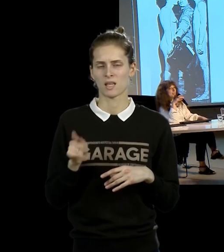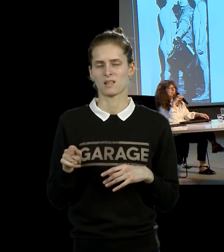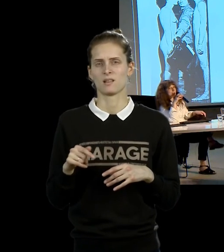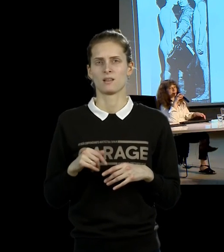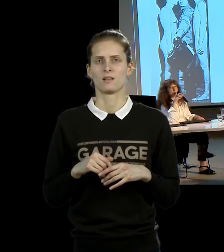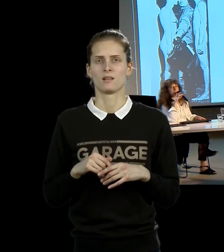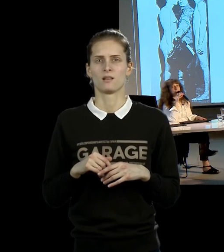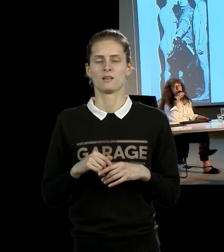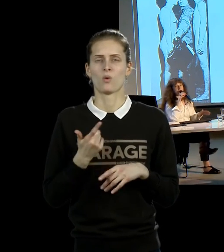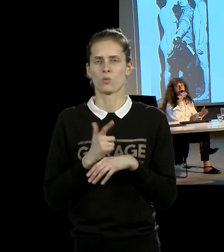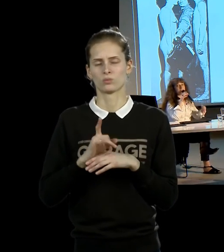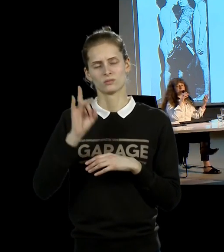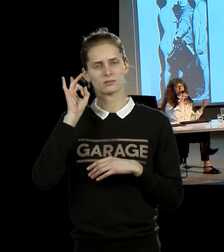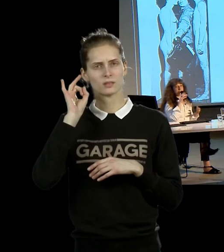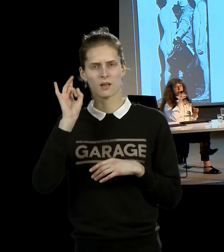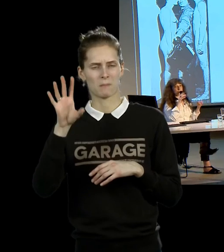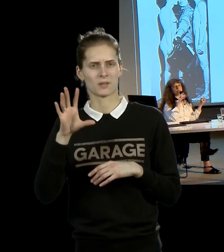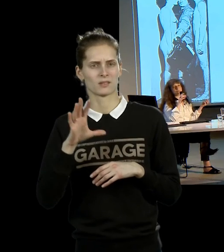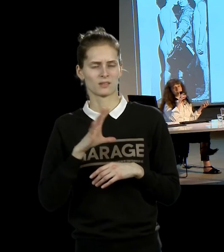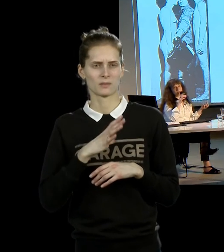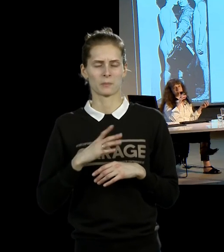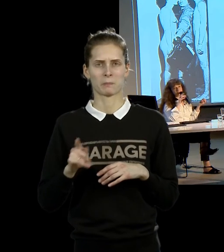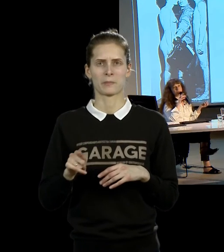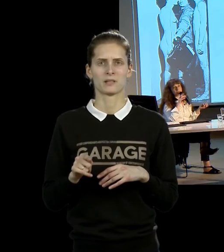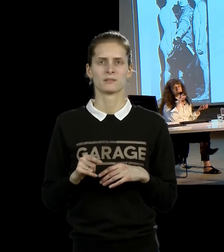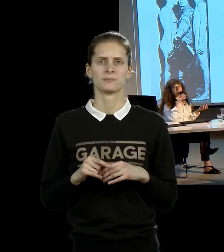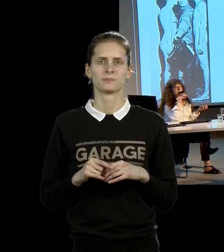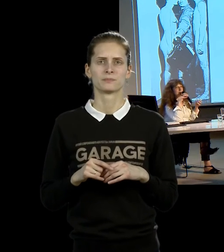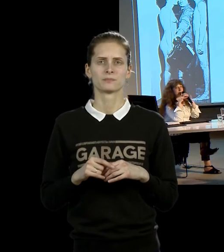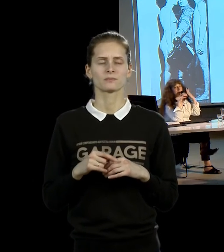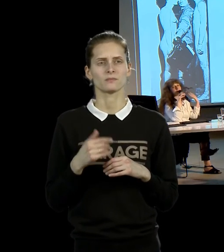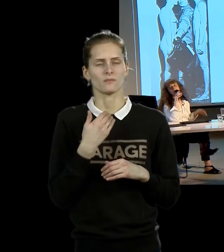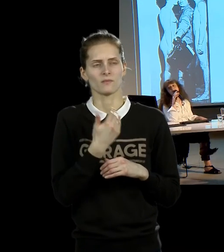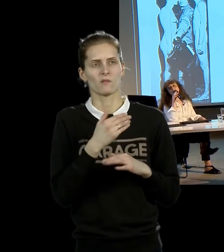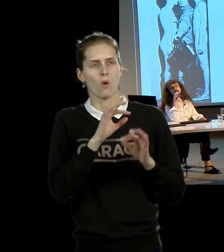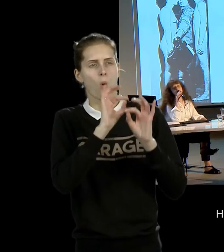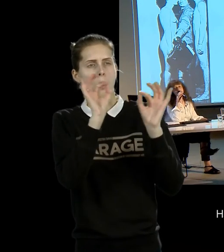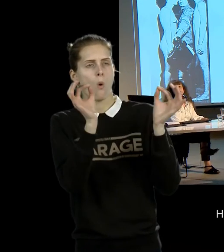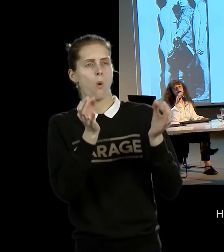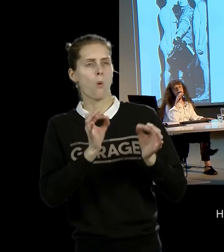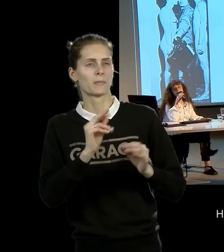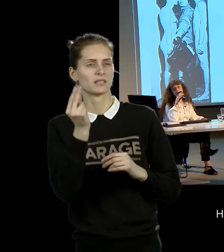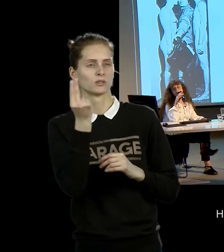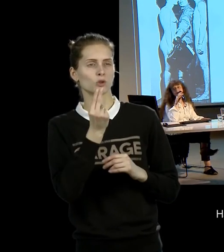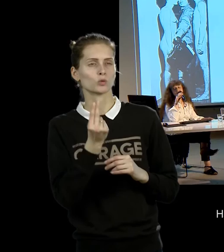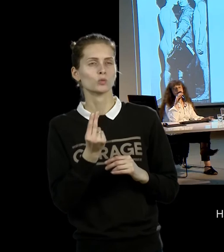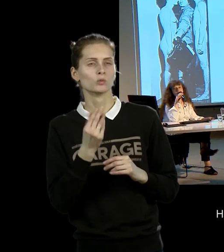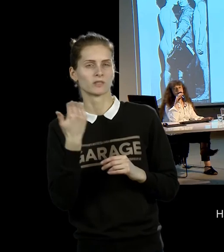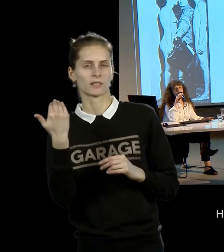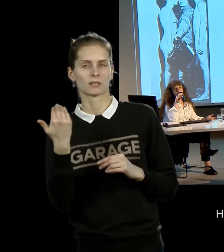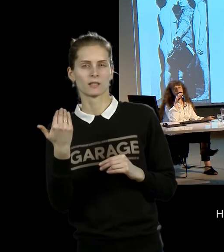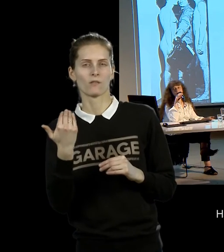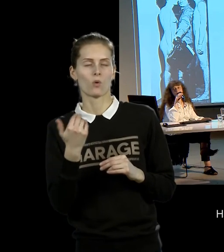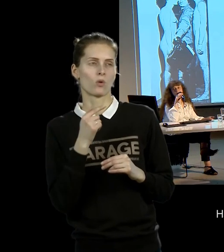работ, одна из самых знаменитых образов искусства 70-х годов. На открытии выставки они